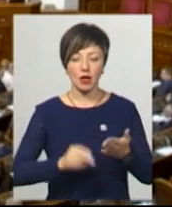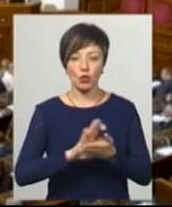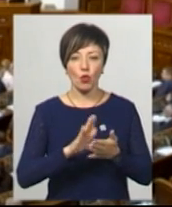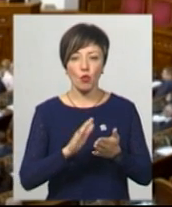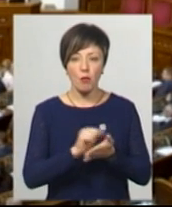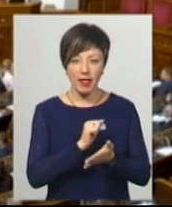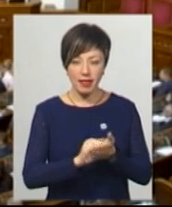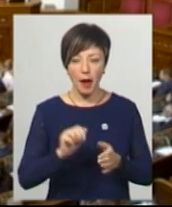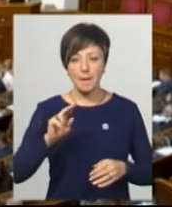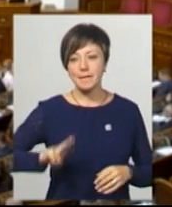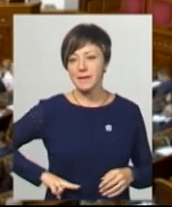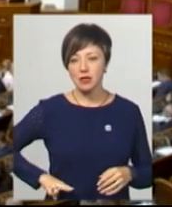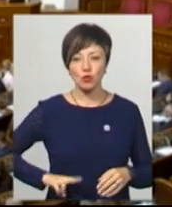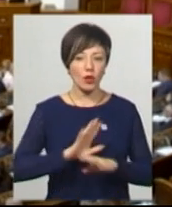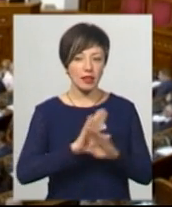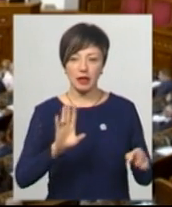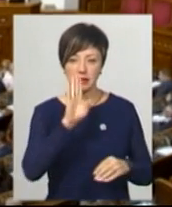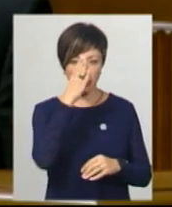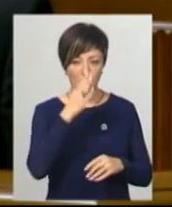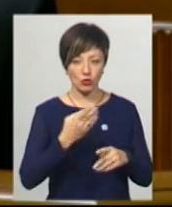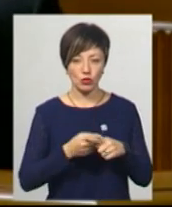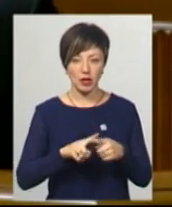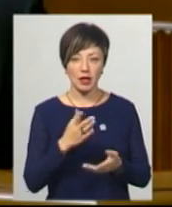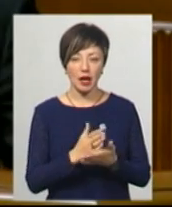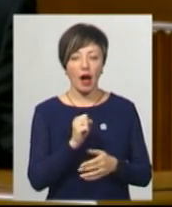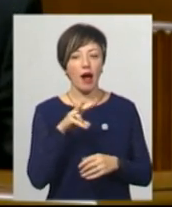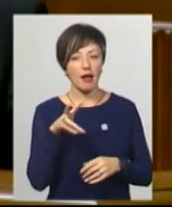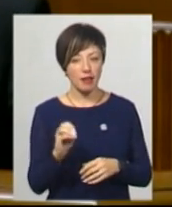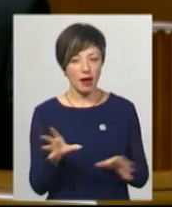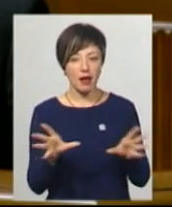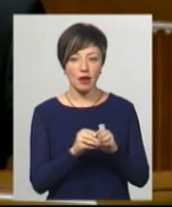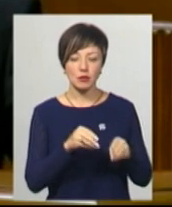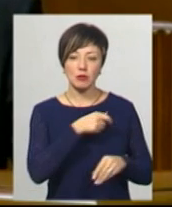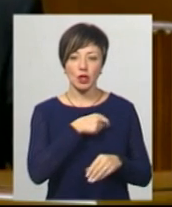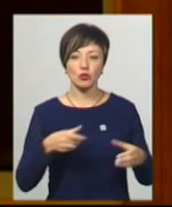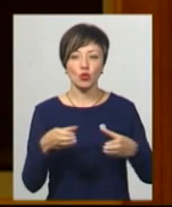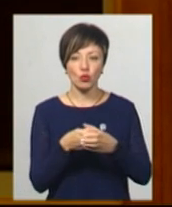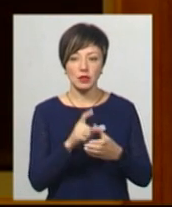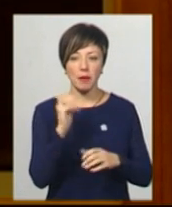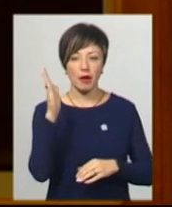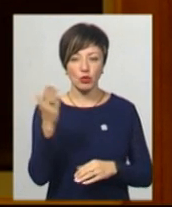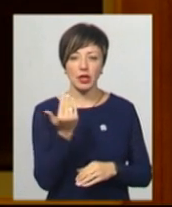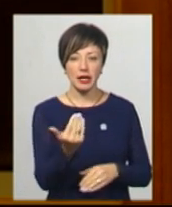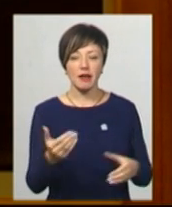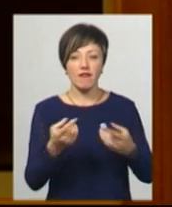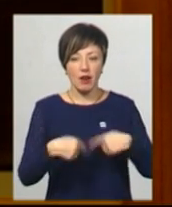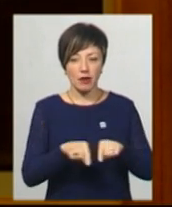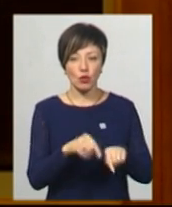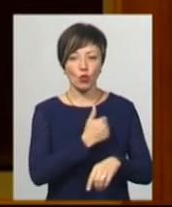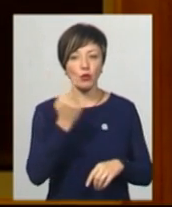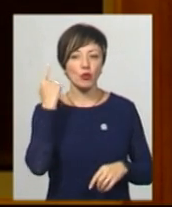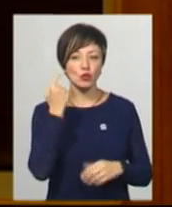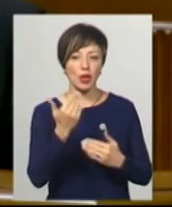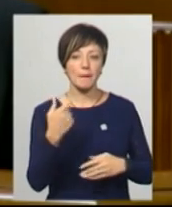Мінську поки що не є зрадою, каже нардеп від голосу Сергій Рахманін. Втім, разом з депутатською групою за майбутнє їхня фракція хоче почути